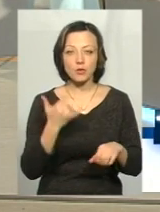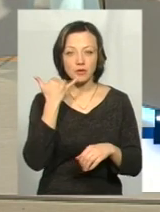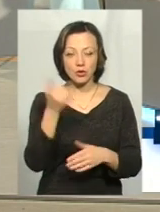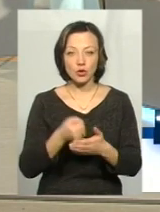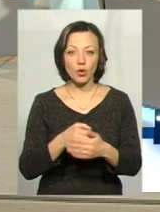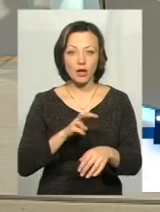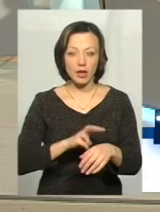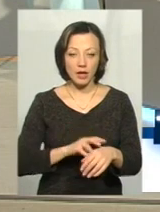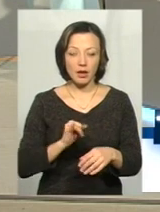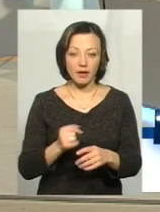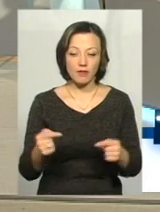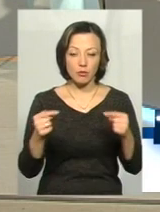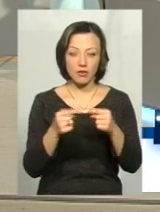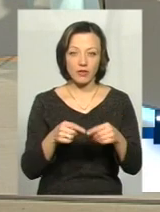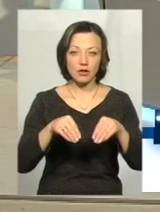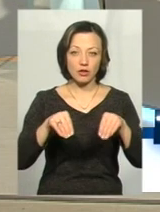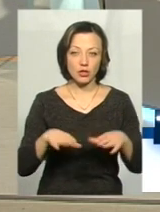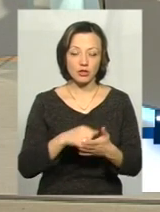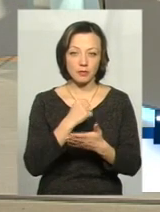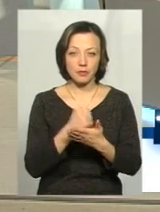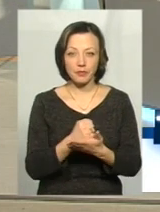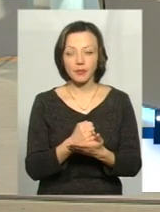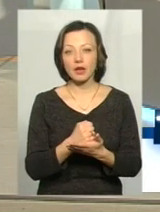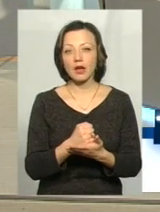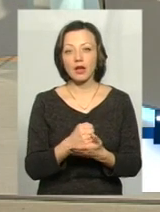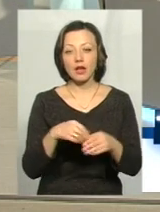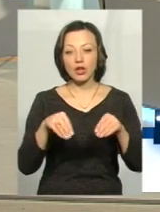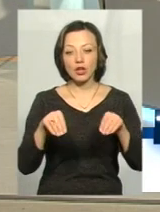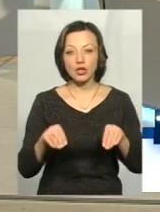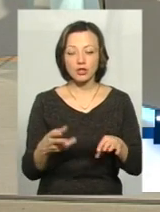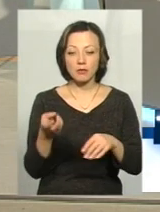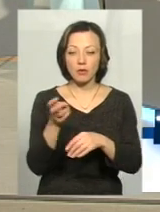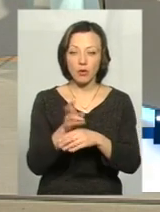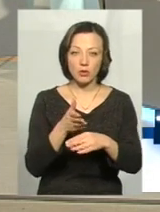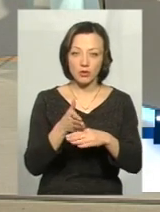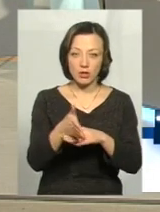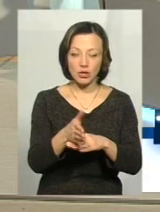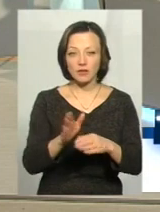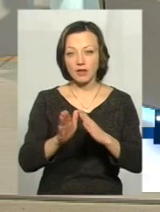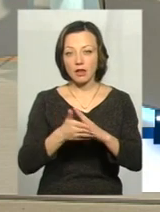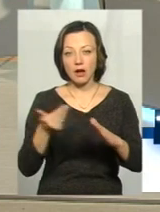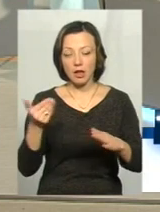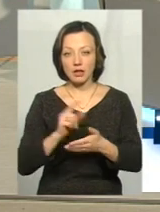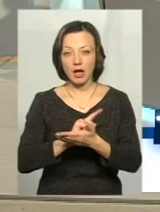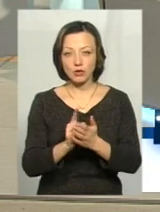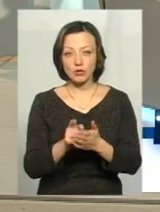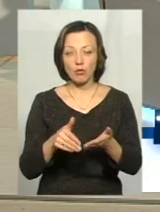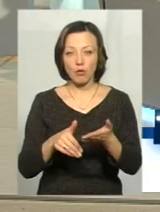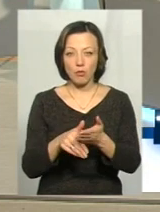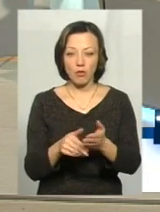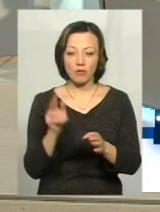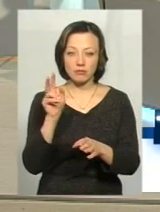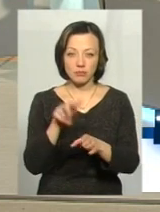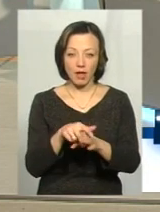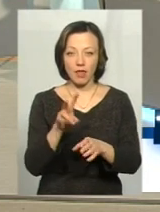до лікаря і лікар, відповідно, вже прийме рішення. Рішення приходити додому чи викликати екстрену допомогу покладається на